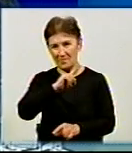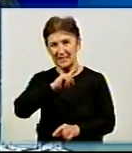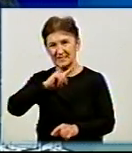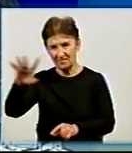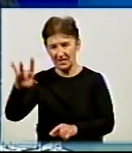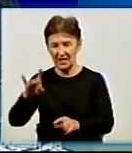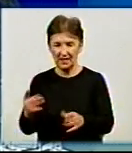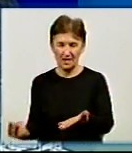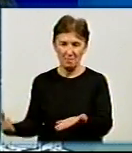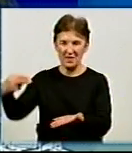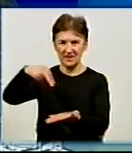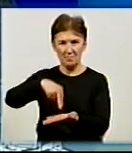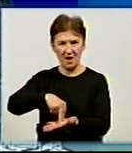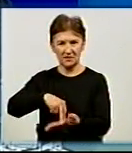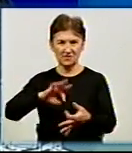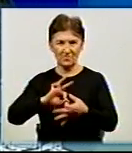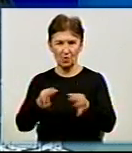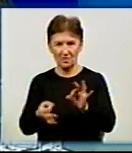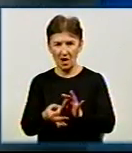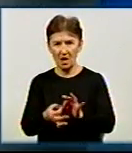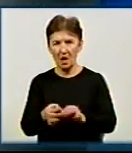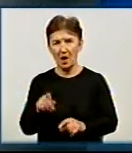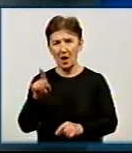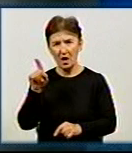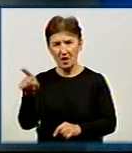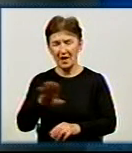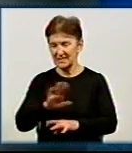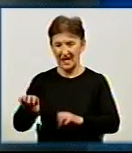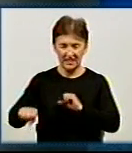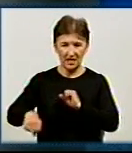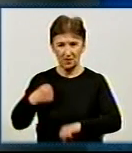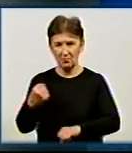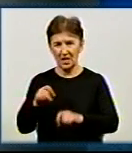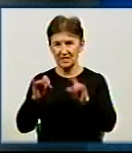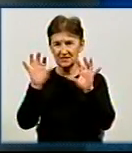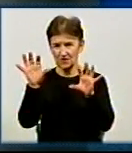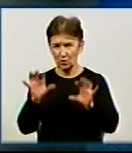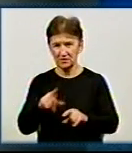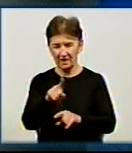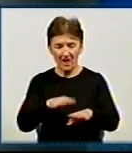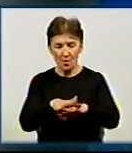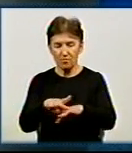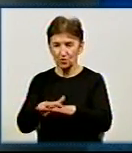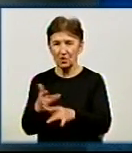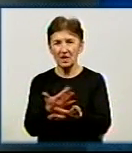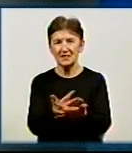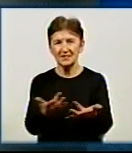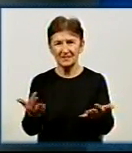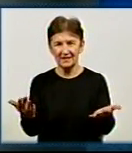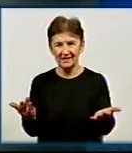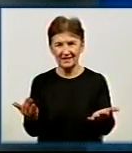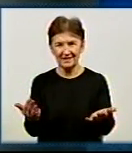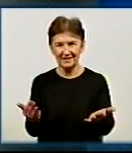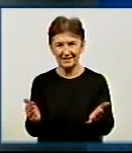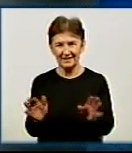підіймалися на Олімпійський підестал, а у Геннадія Здітовецького, він же не дарма визнаний, в нього вже конвейер. Ви порахуйте, скільки в нього... Тримайтеся з